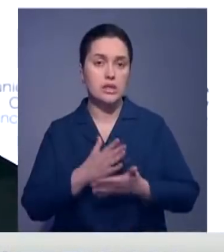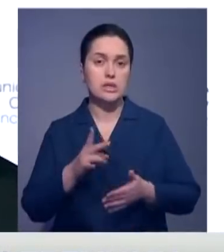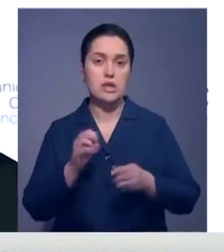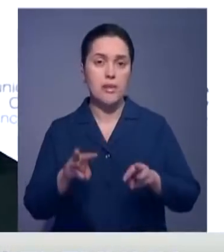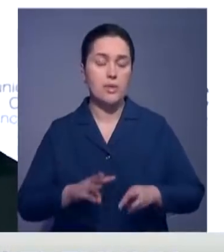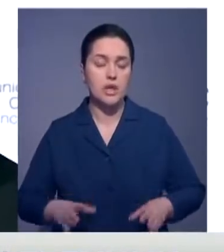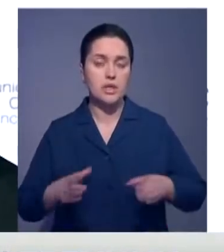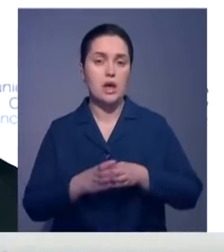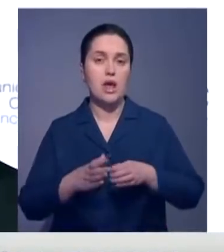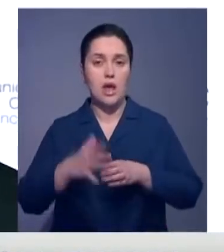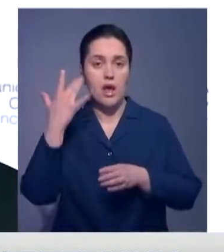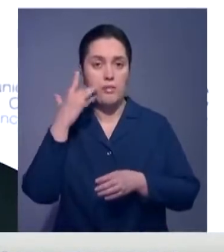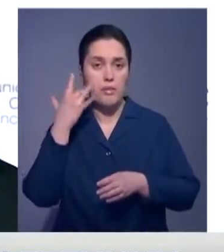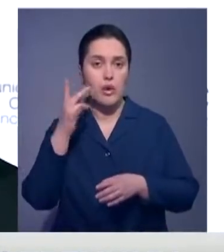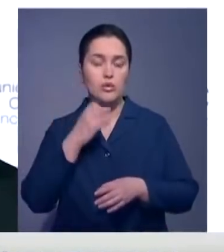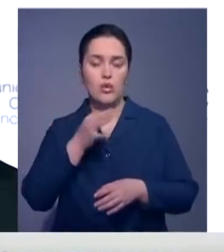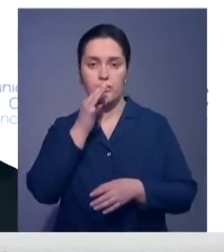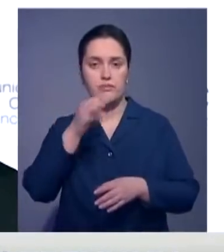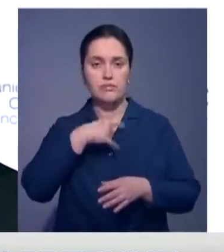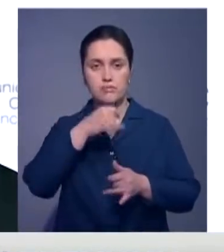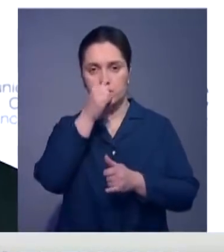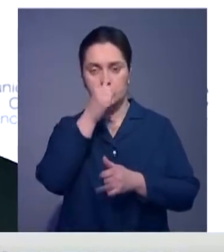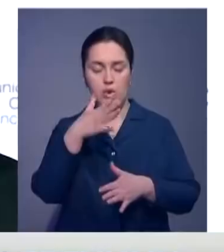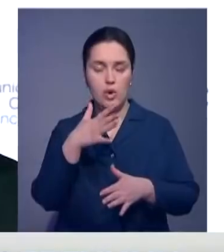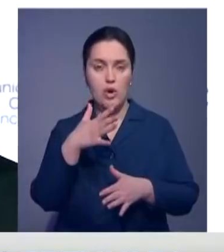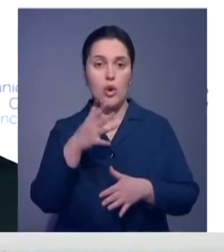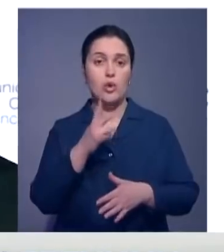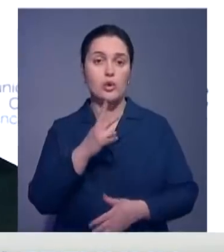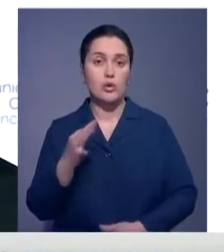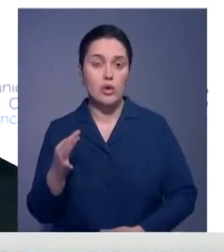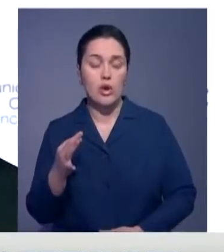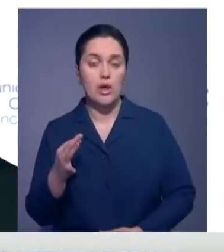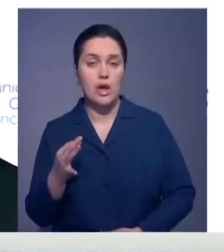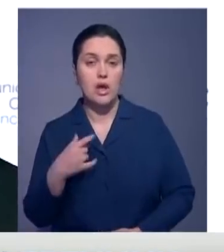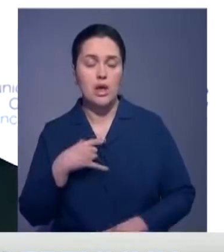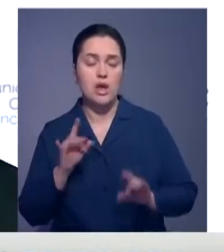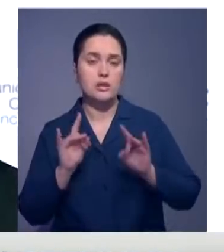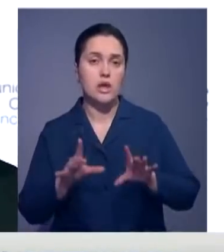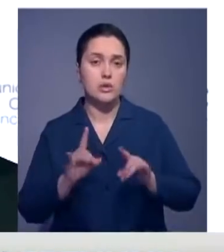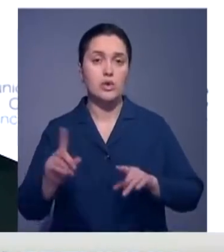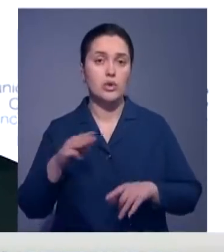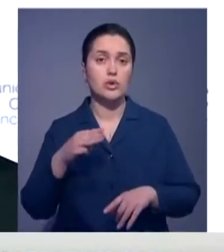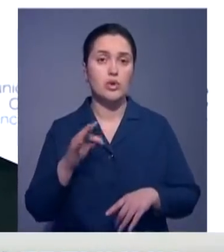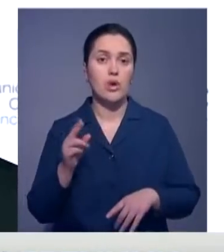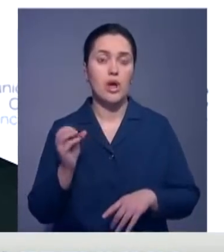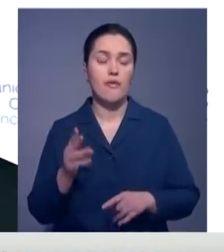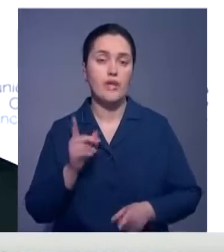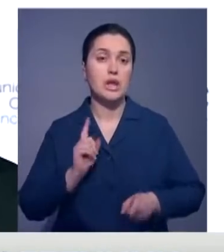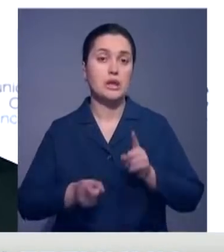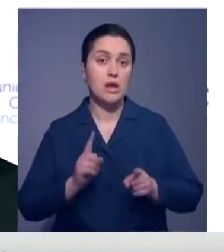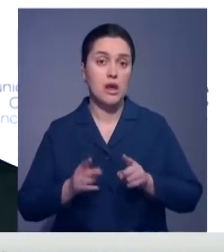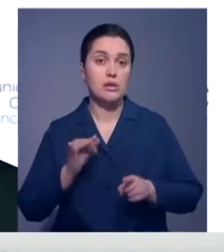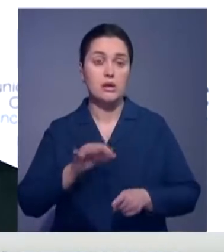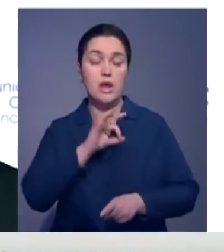поэтому мне неуместно давать оценку главам государств. Но, тем не менее, я скажу, что господин Тукаев реально и